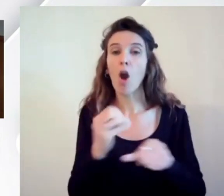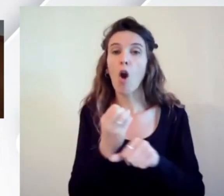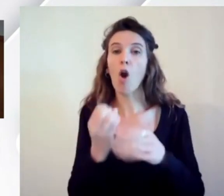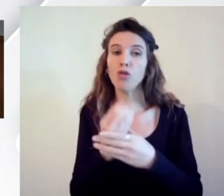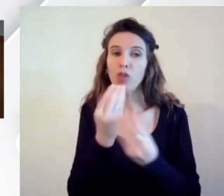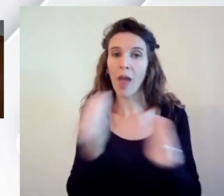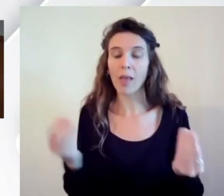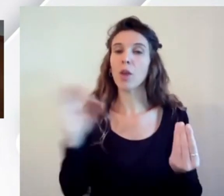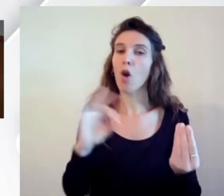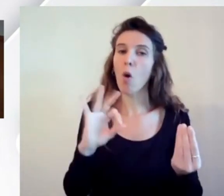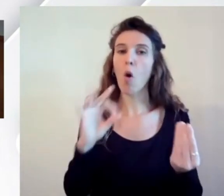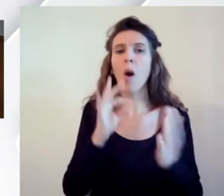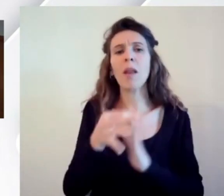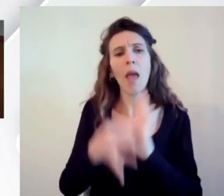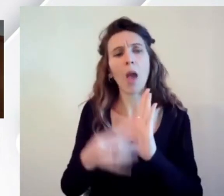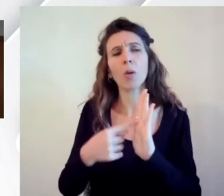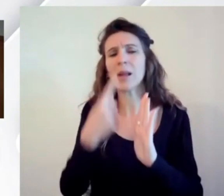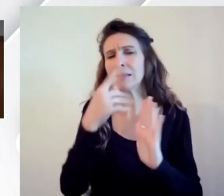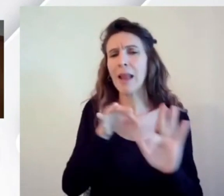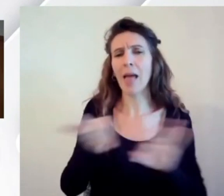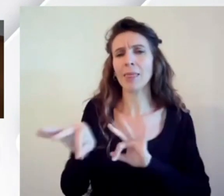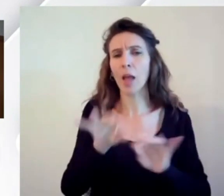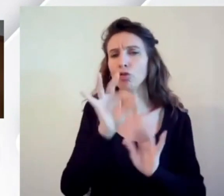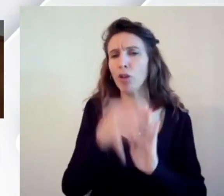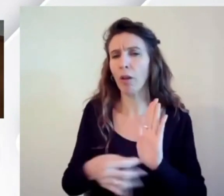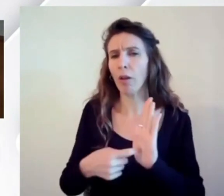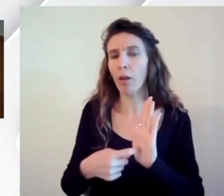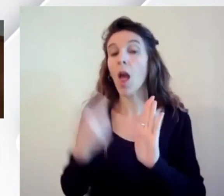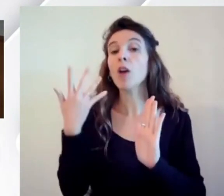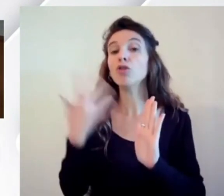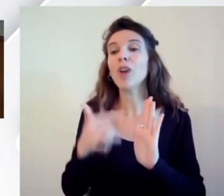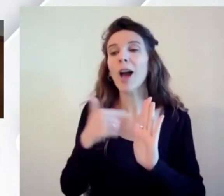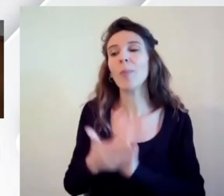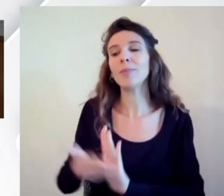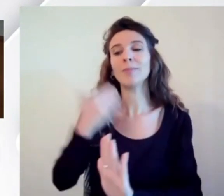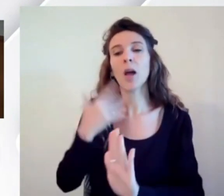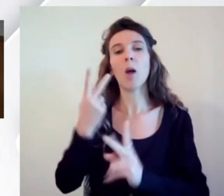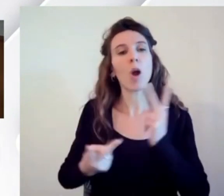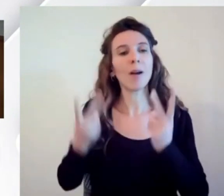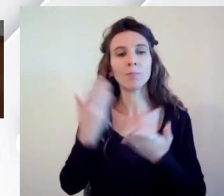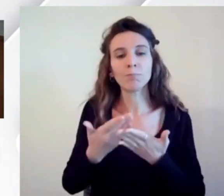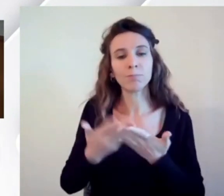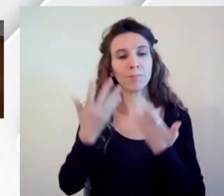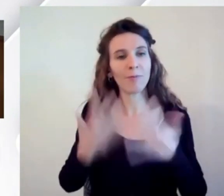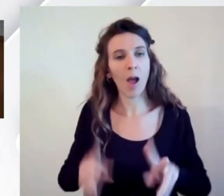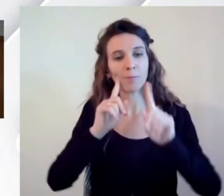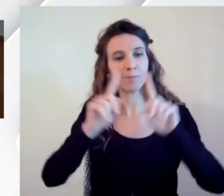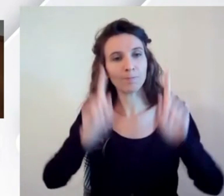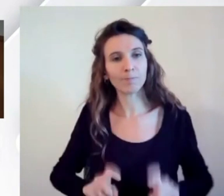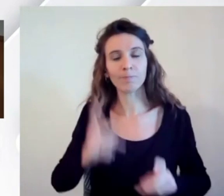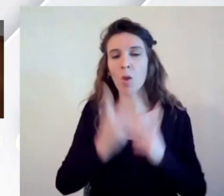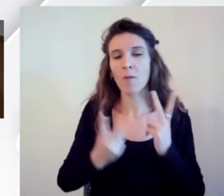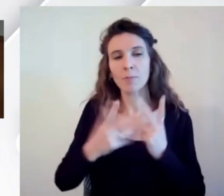strategie che siano state già sperimentate studiate, testate magari